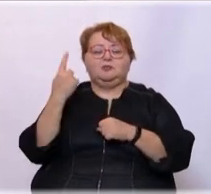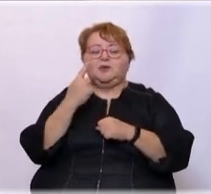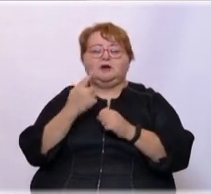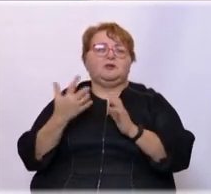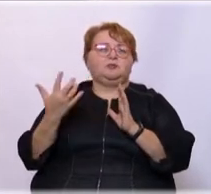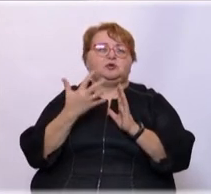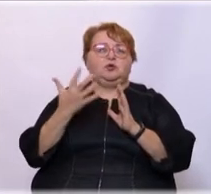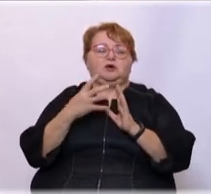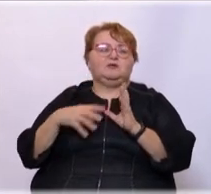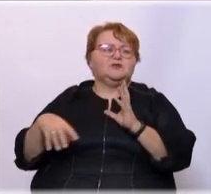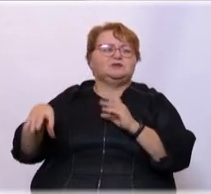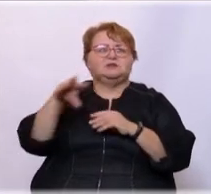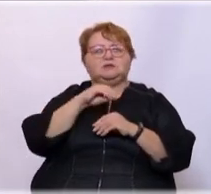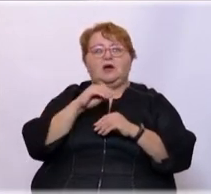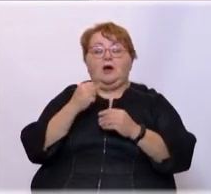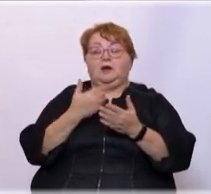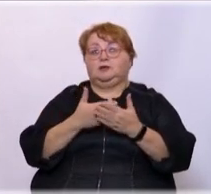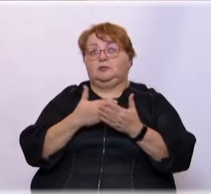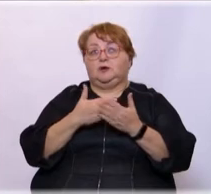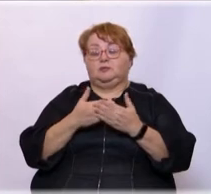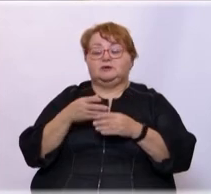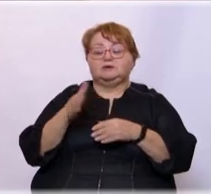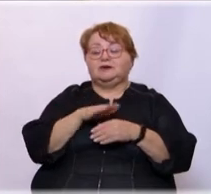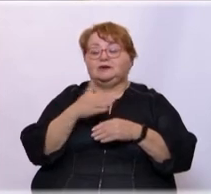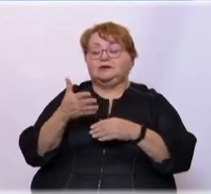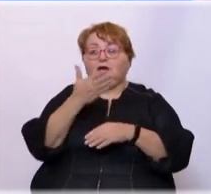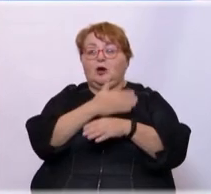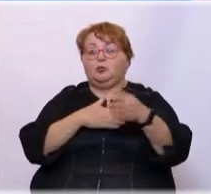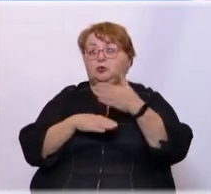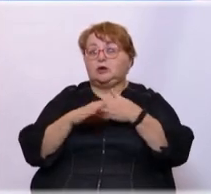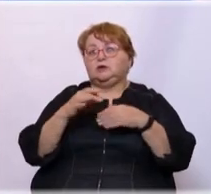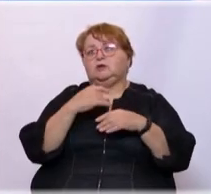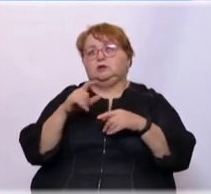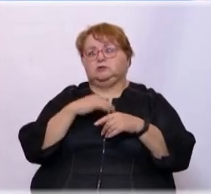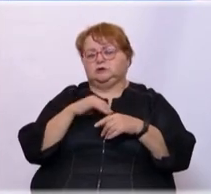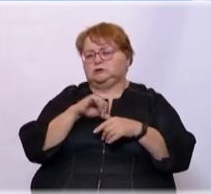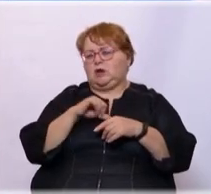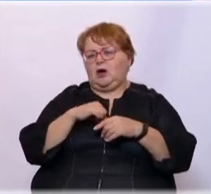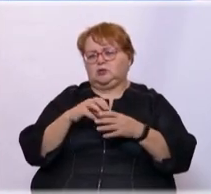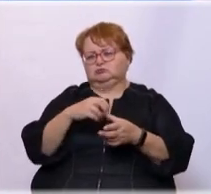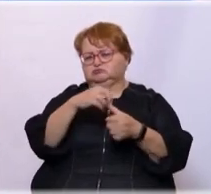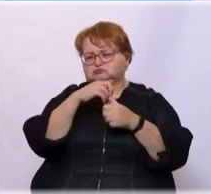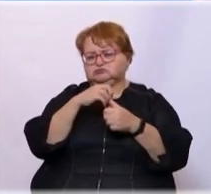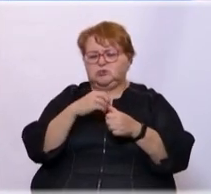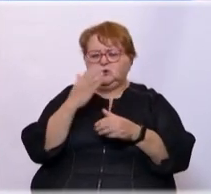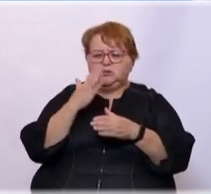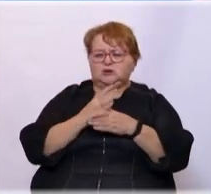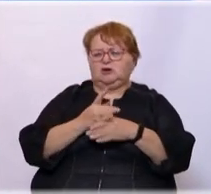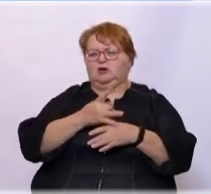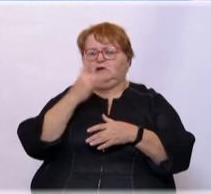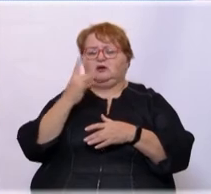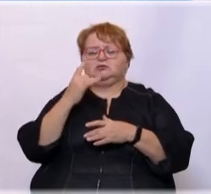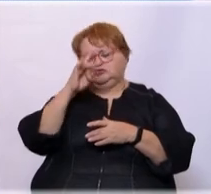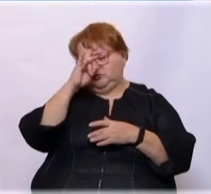практически везде. А, например, среди ампутантов мы оказались самые потитулованные. Это пятикратные чемпионы мира из-за